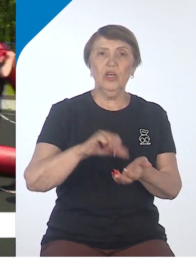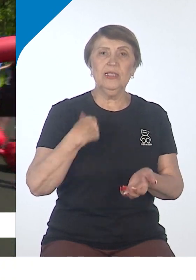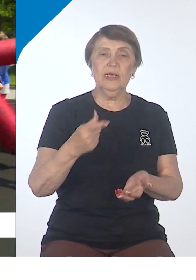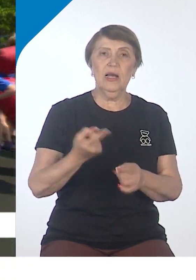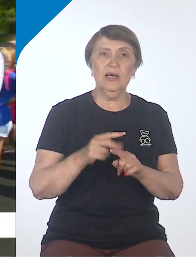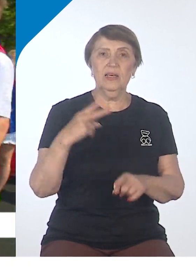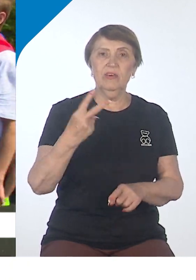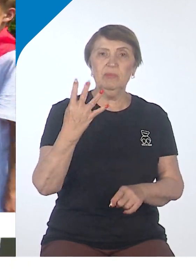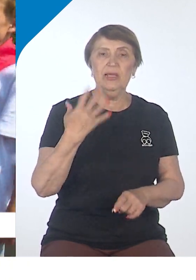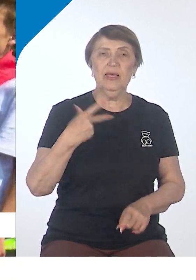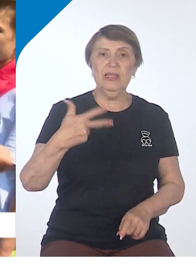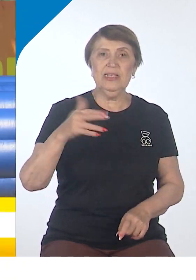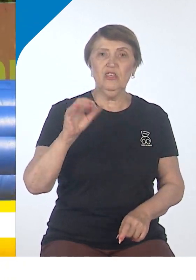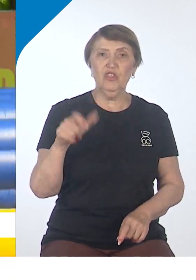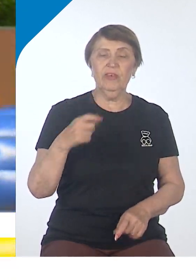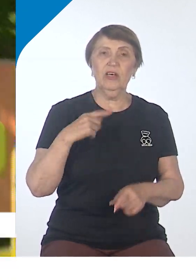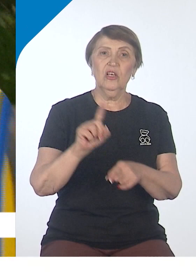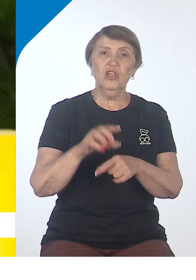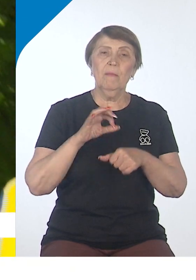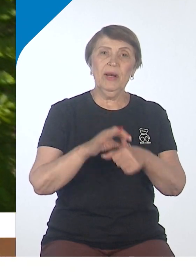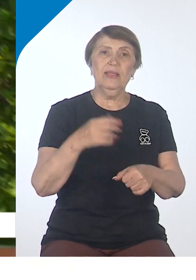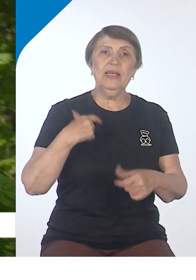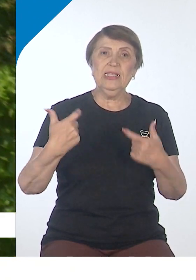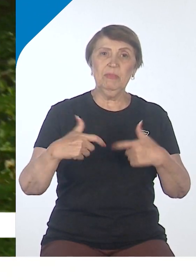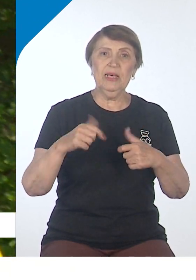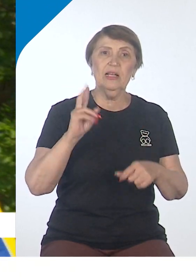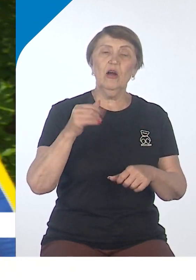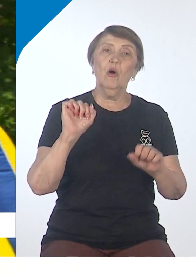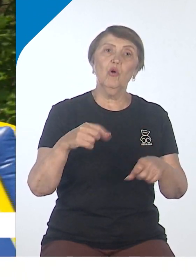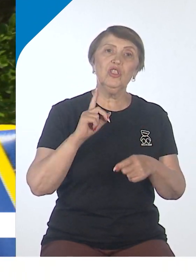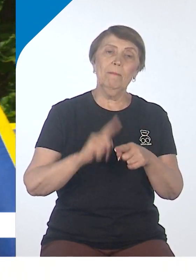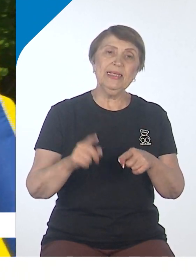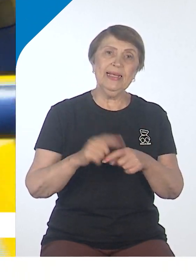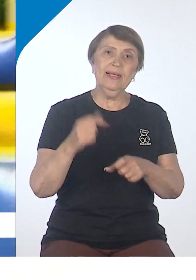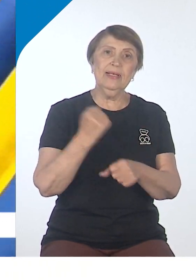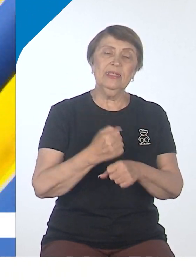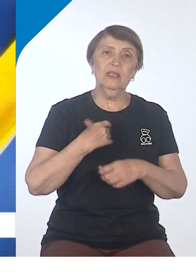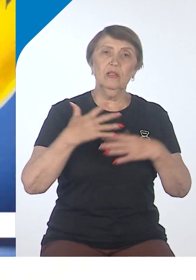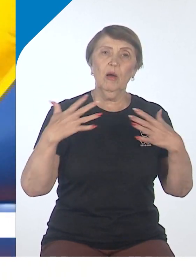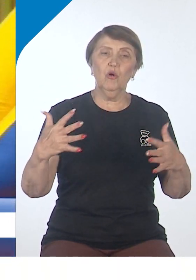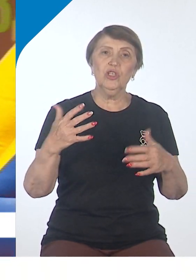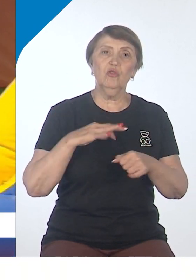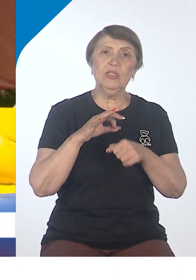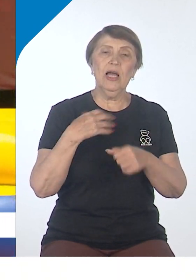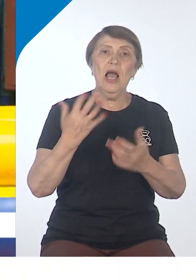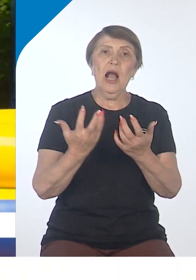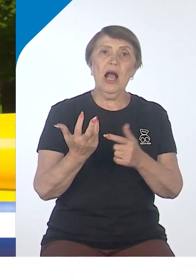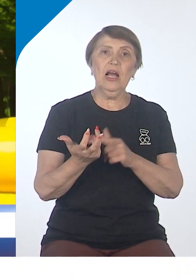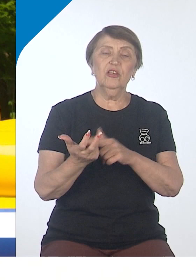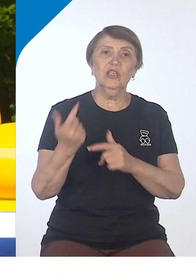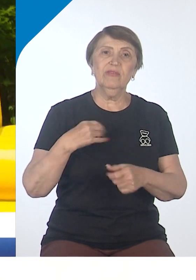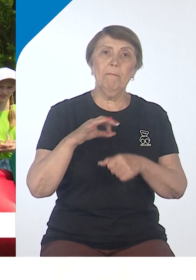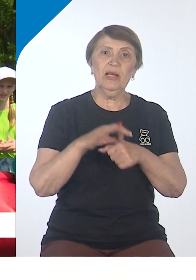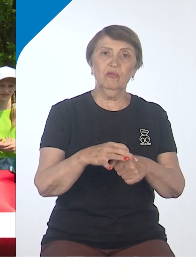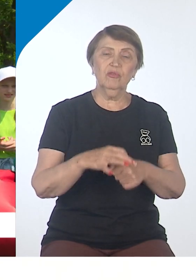это 25-30 человек, должен пройти испытания как можно быстрее и сделать наибольшее количество подходов. Наша задача была в том, чтобы